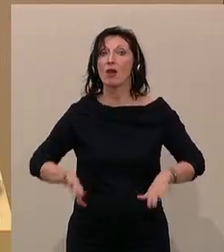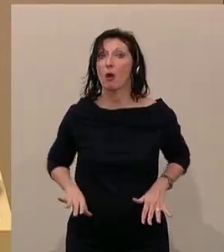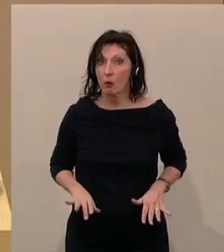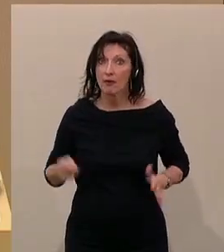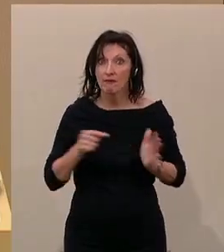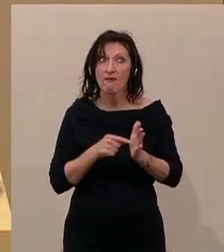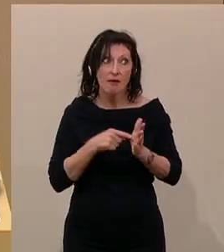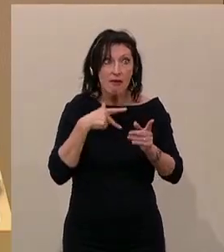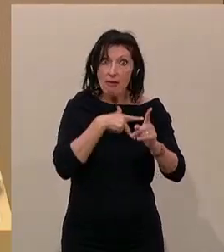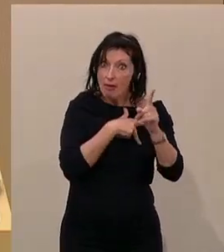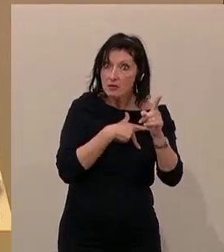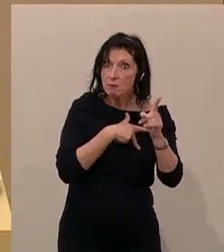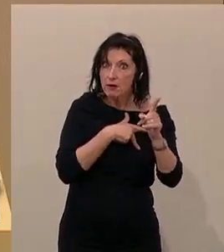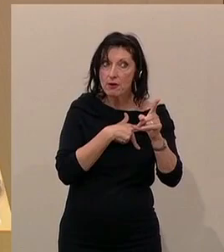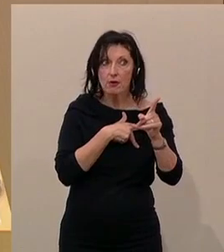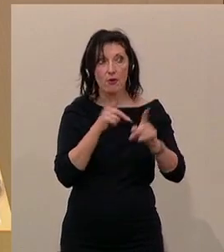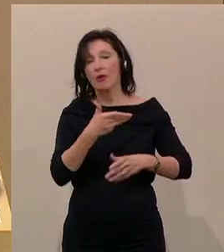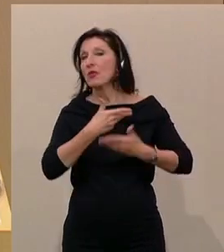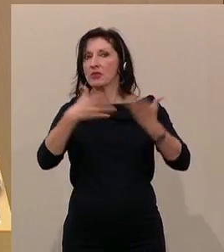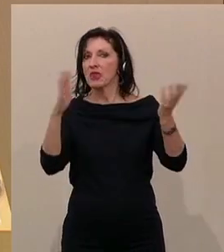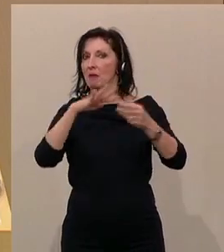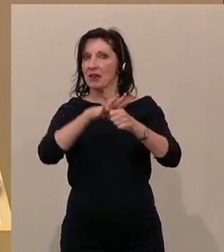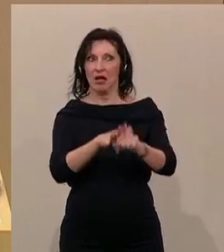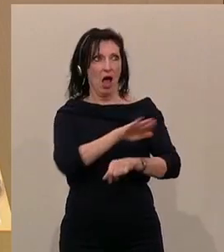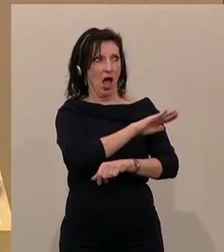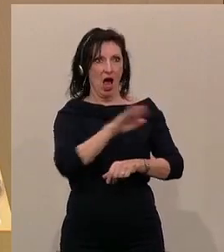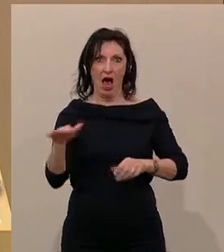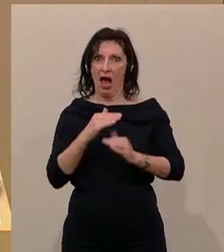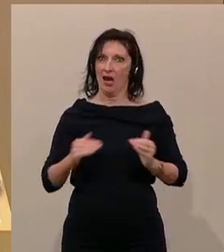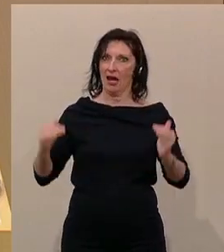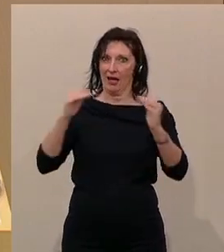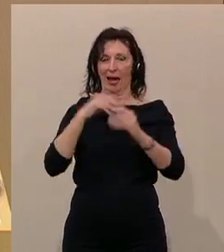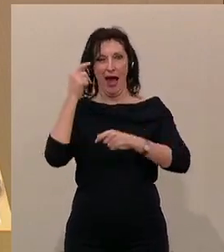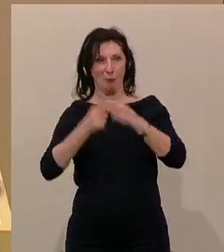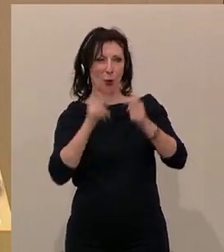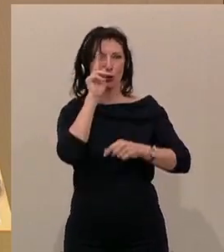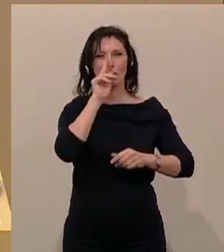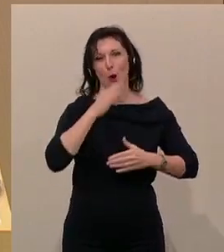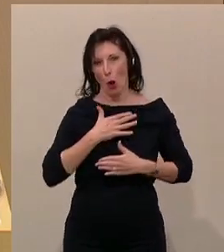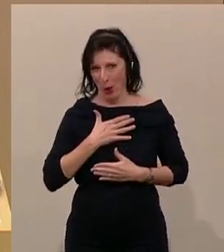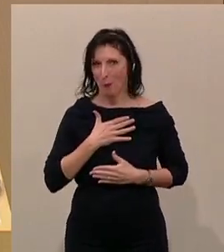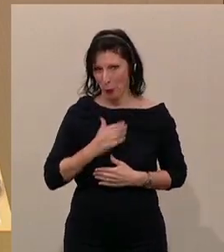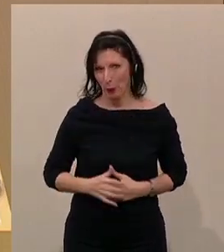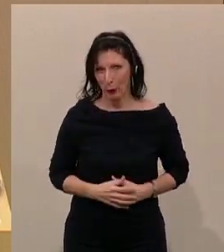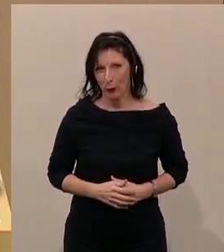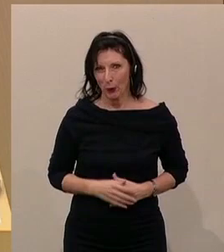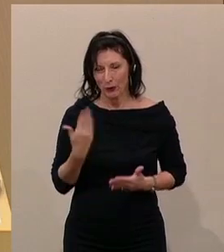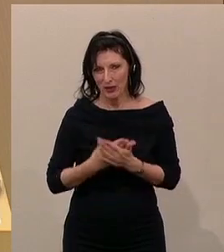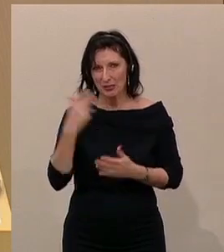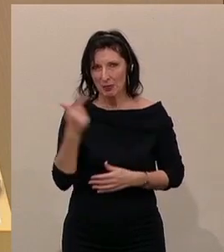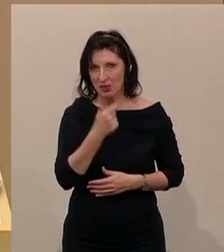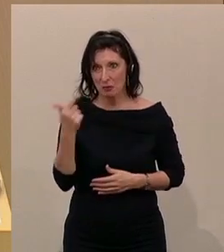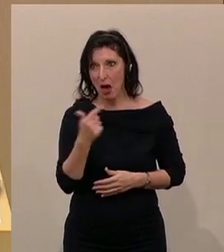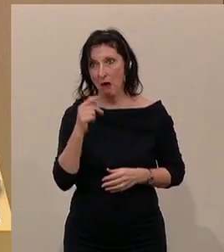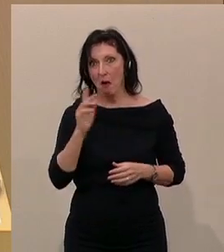eben die SPÖ niemanden diskriminiert, immer alle gleich behandelt und so lieb und so nett ist. Und das Nächste, was ich